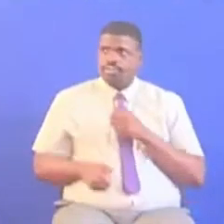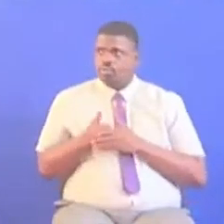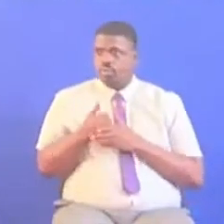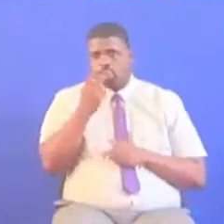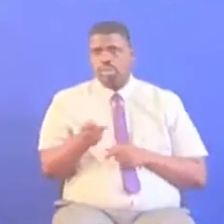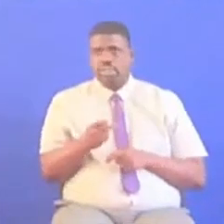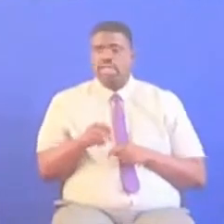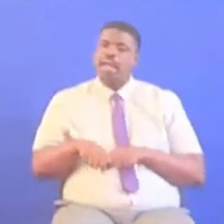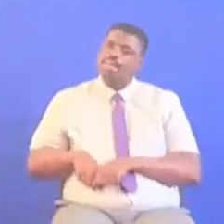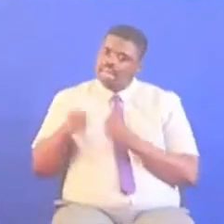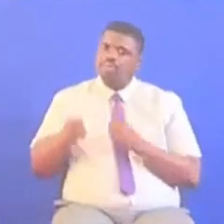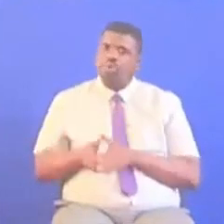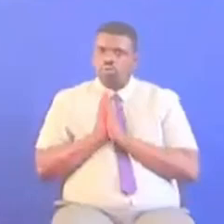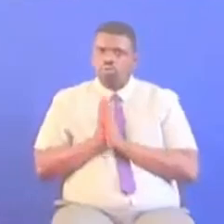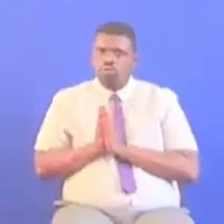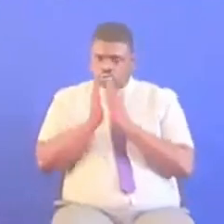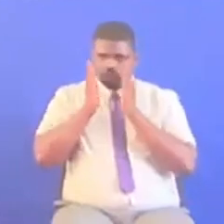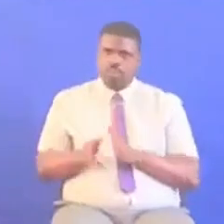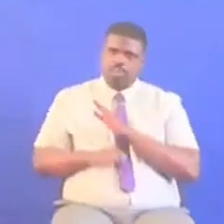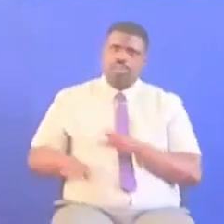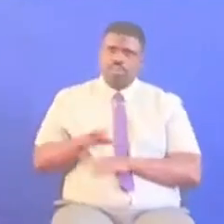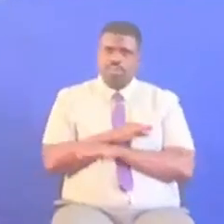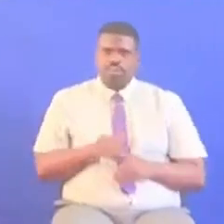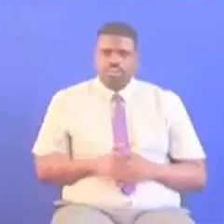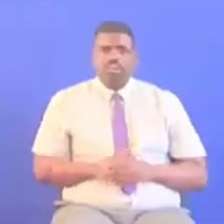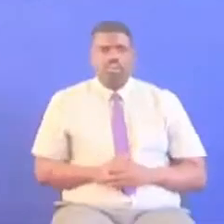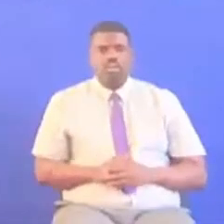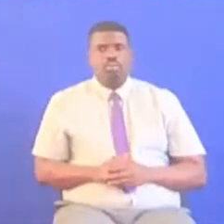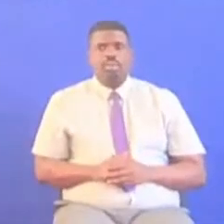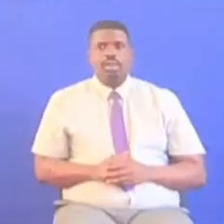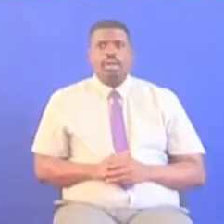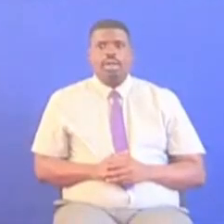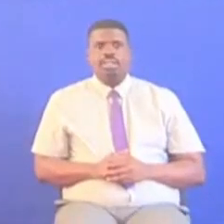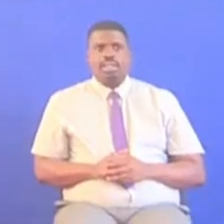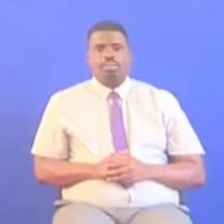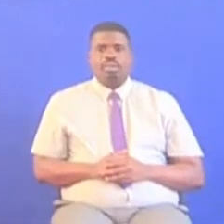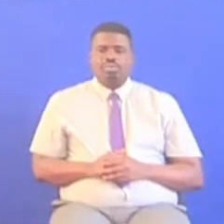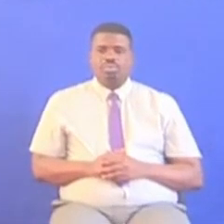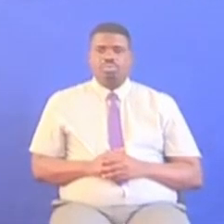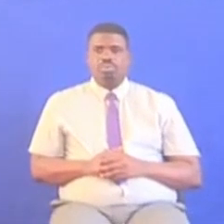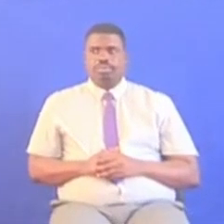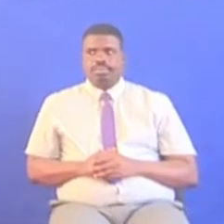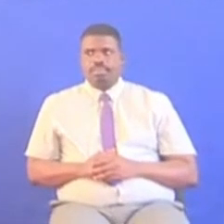ya onekane amehalibu Na kushuko sana mwishima mwenye kiti Asante sana